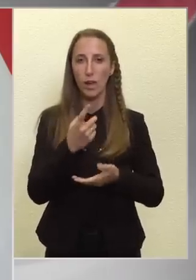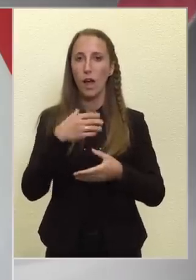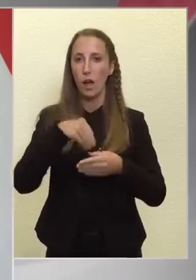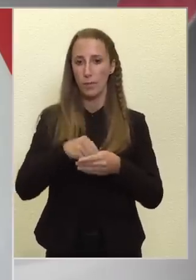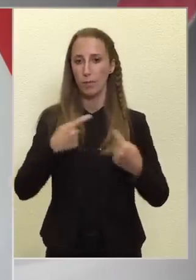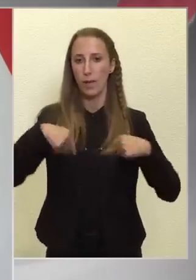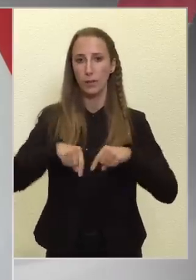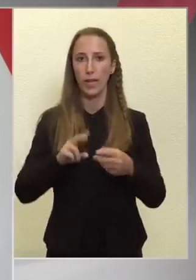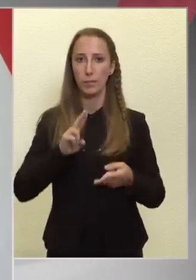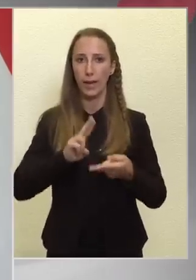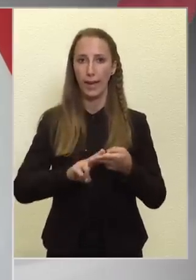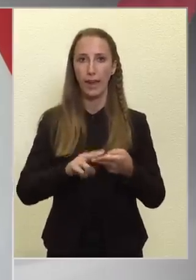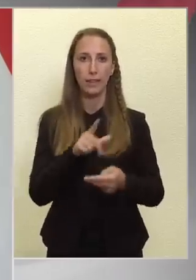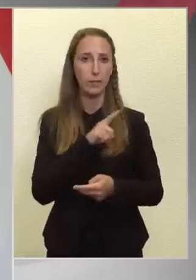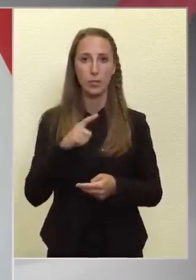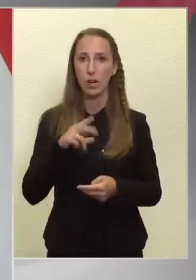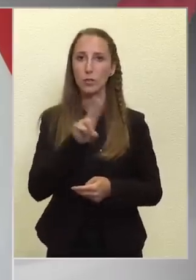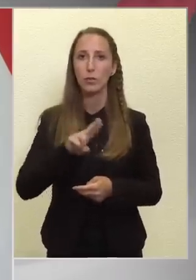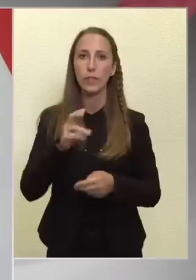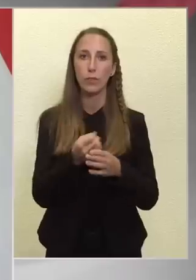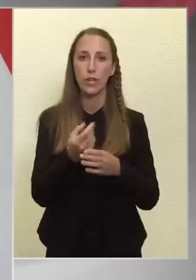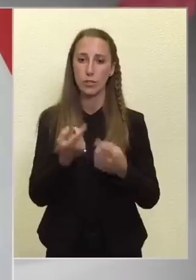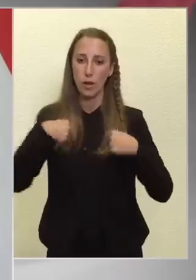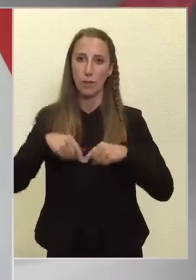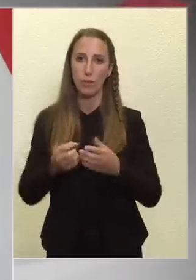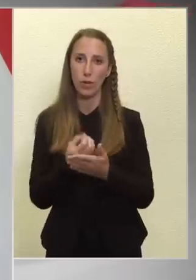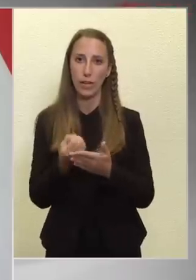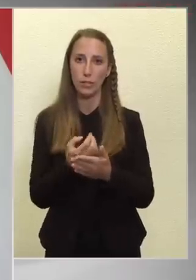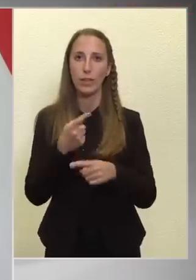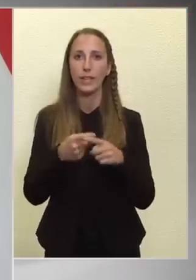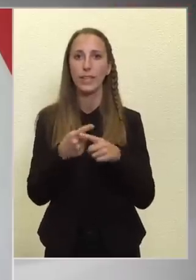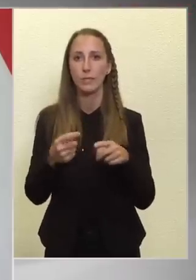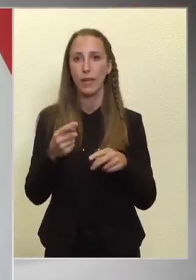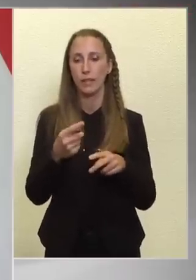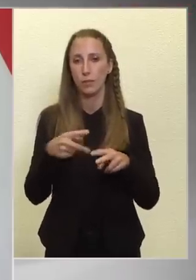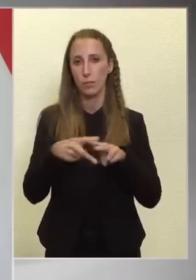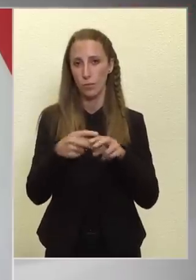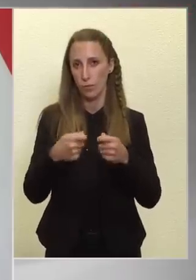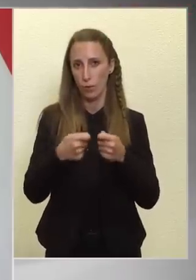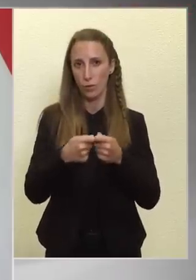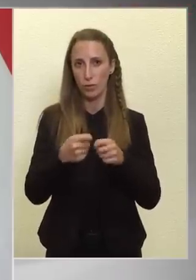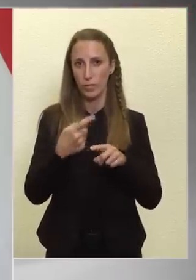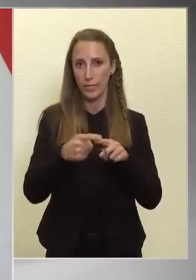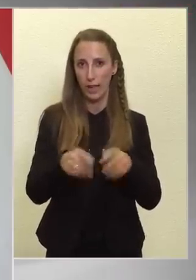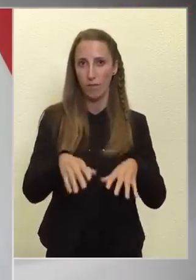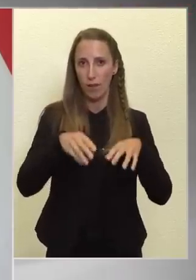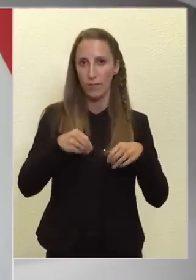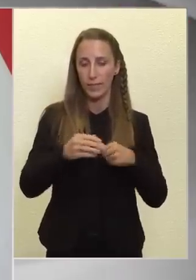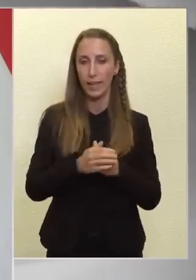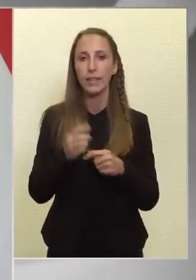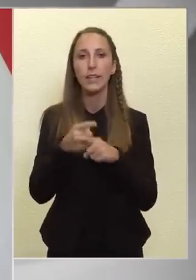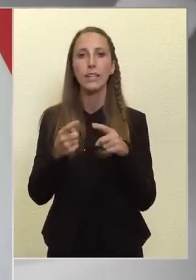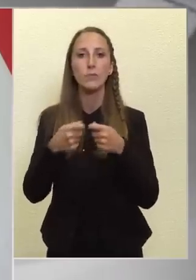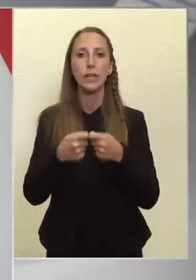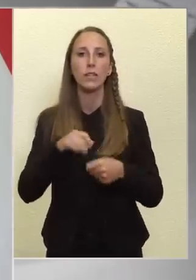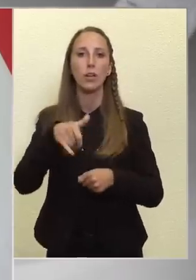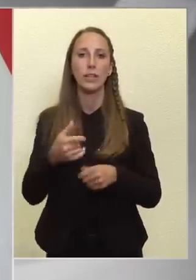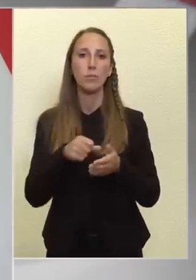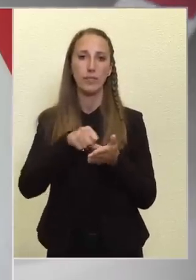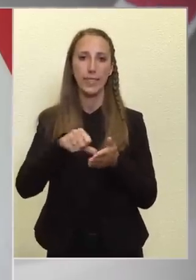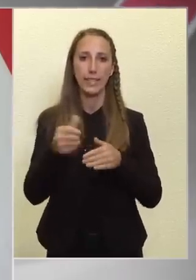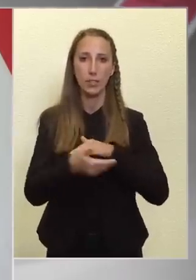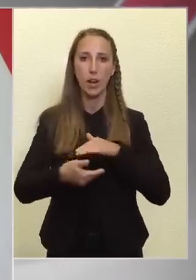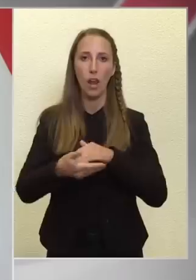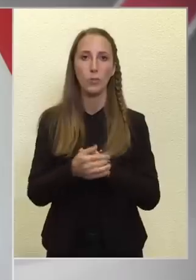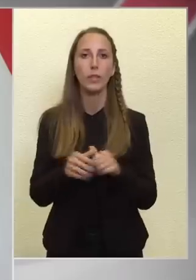bennünket megilletnek. Még csak nem is az unió forrásaink, a mi forrásaink már részben közös hitelfelvételen, részben pedig tagdép befizetésen alapul, de